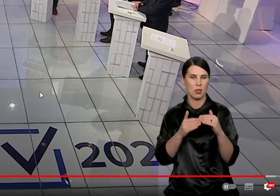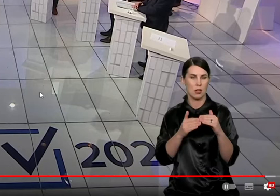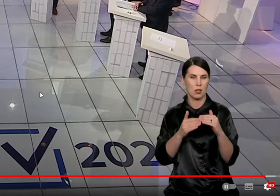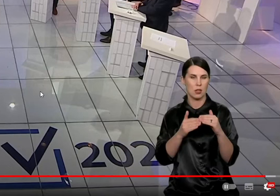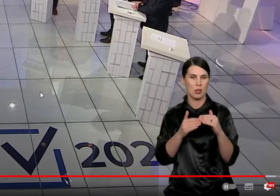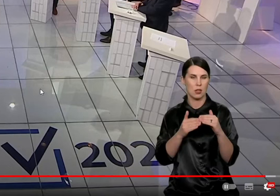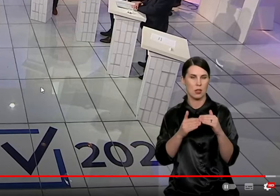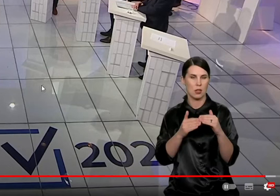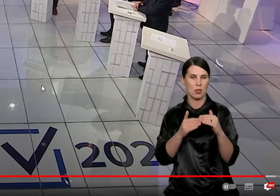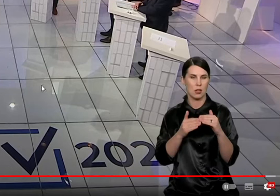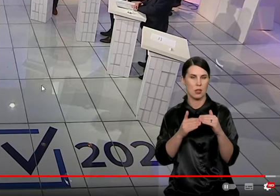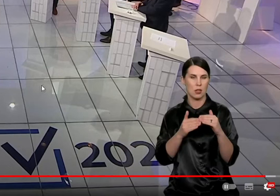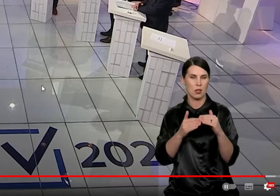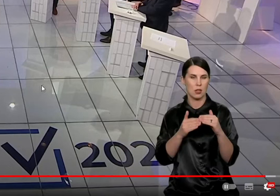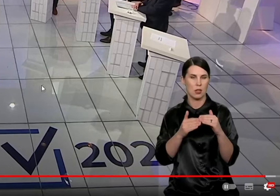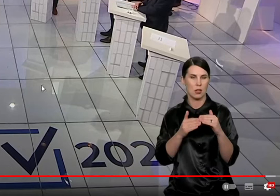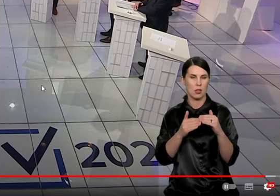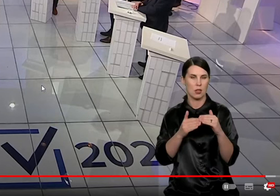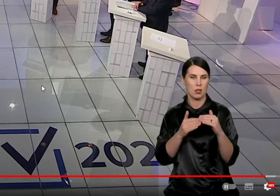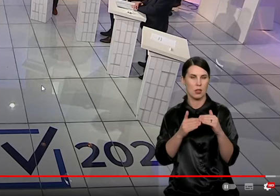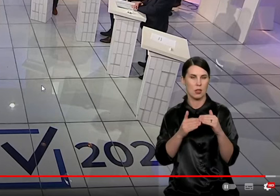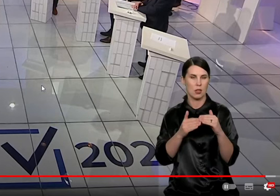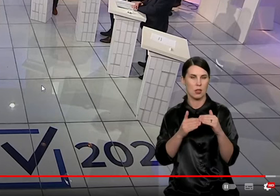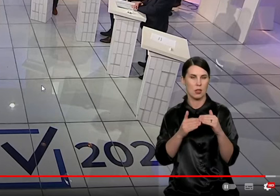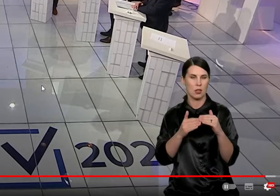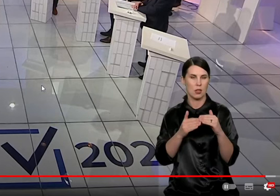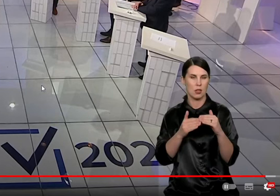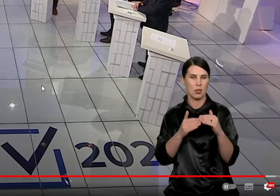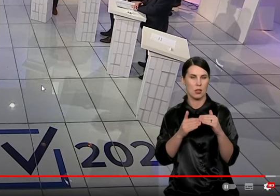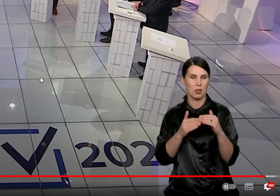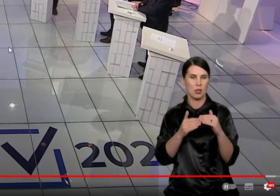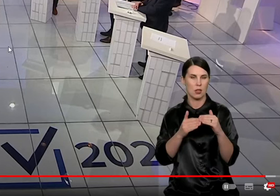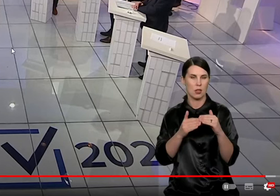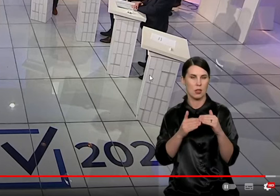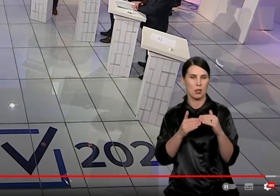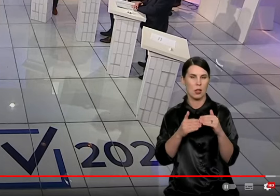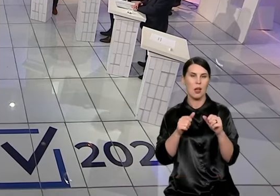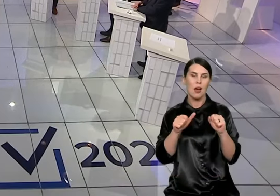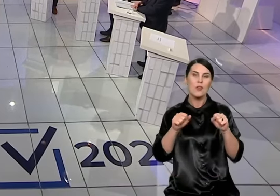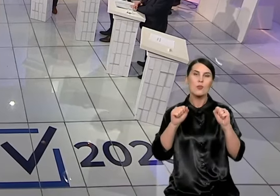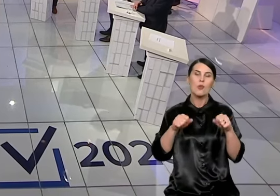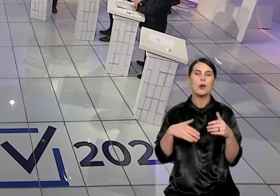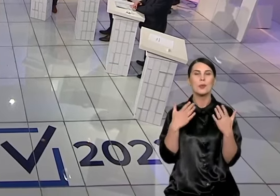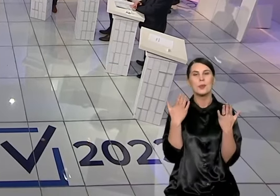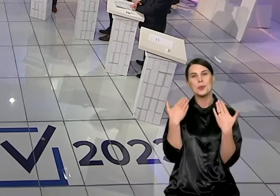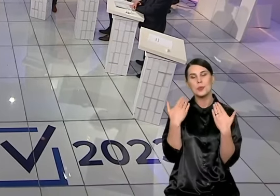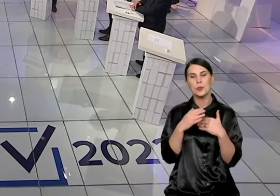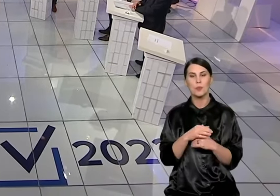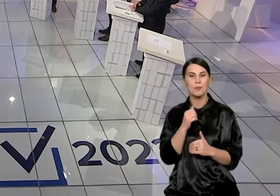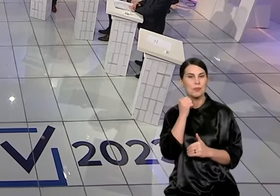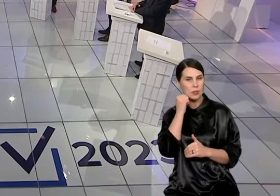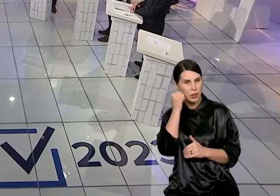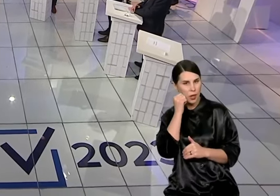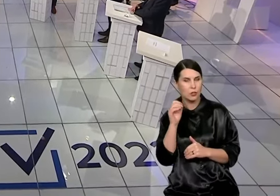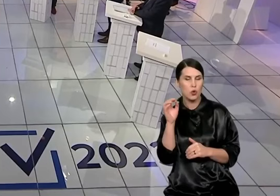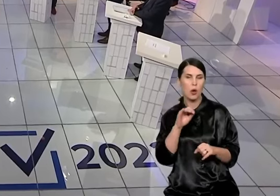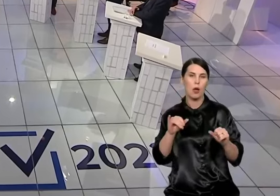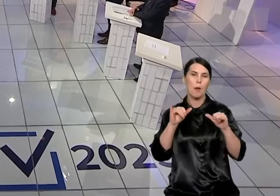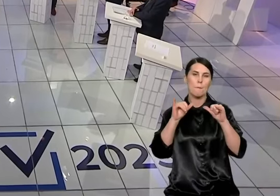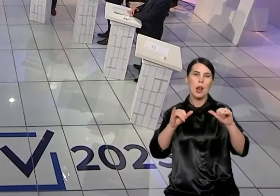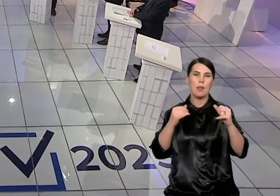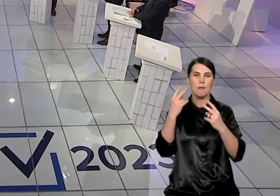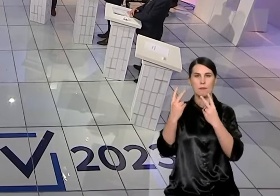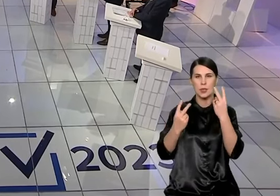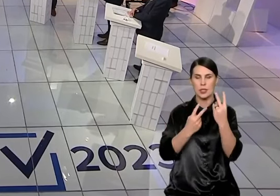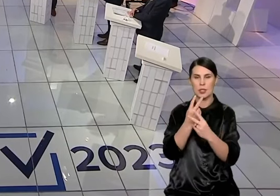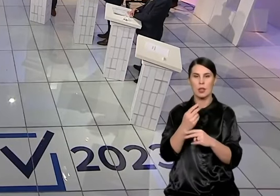konkrečius tipa benti, ir tas pasireiškia prie tos debatus ištisai. Ok. Sakymus dėl plėtros vizijos turim geros